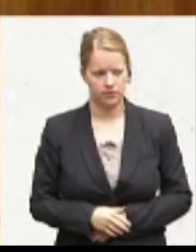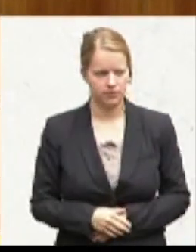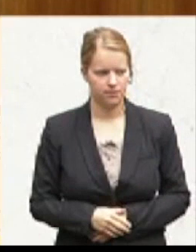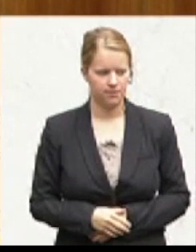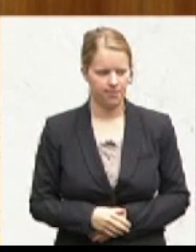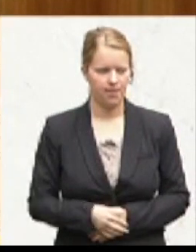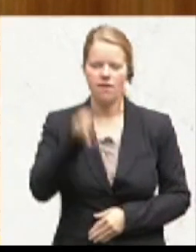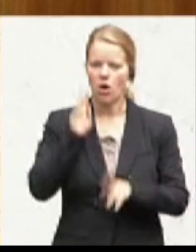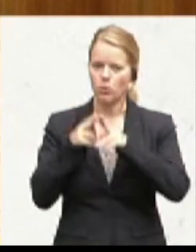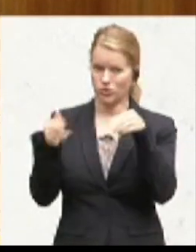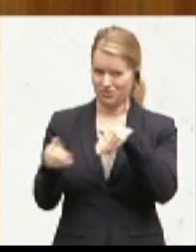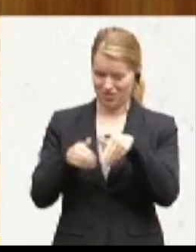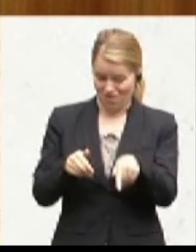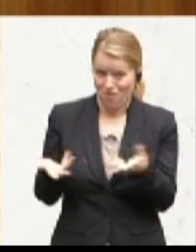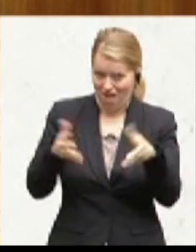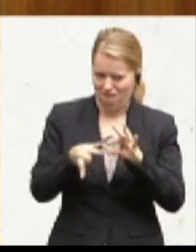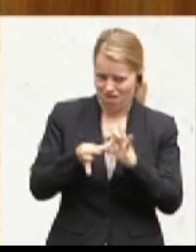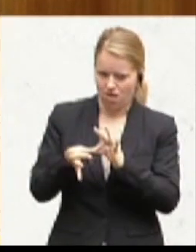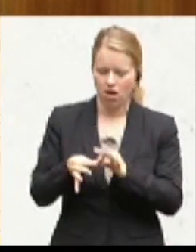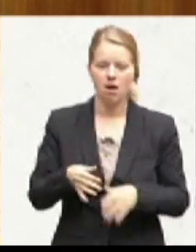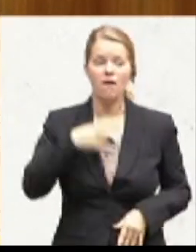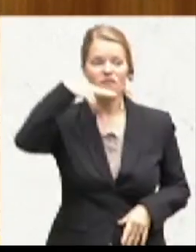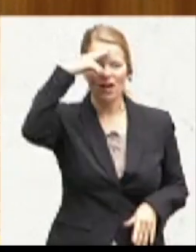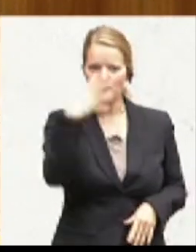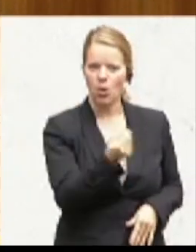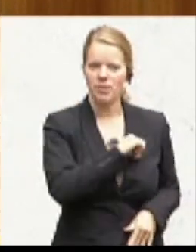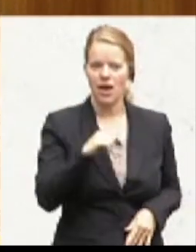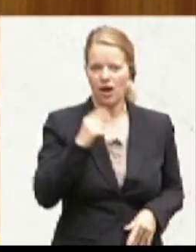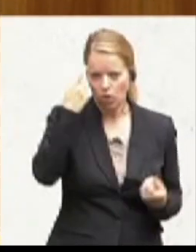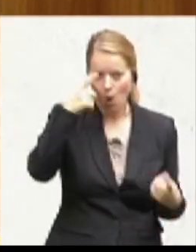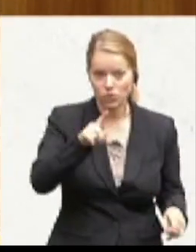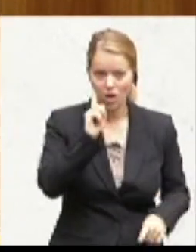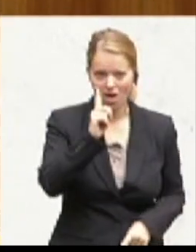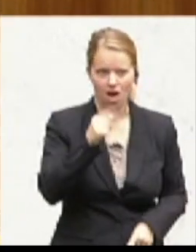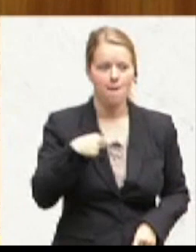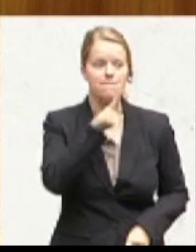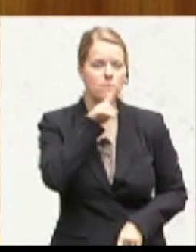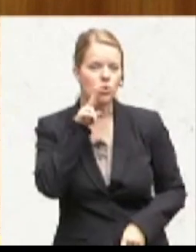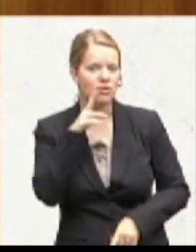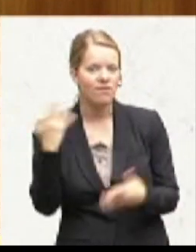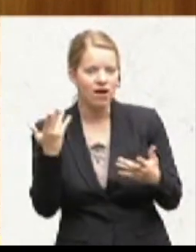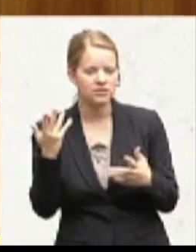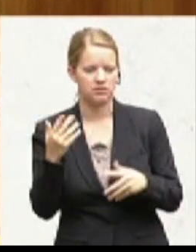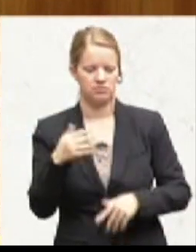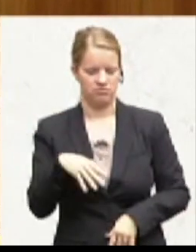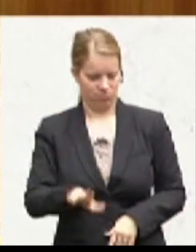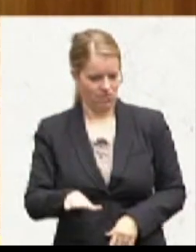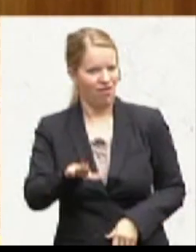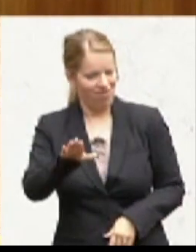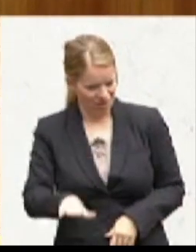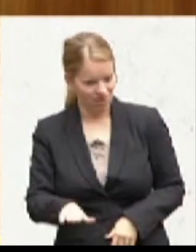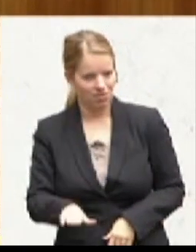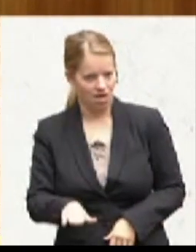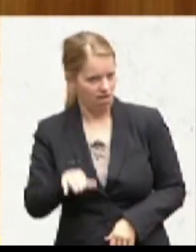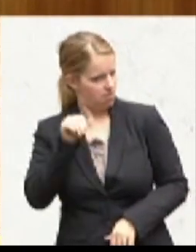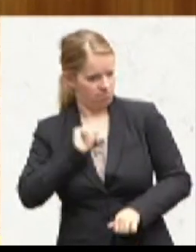diesem Fall. Der Vater bekommt vom Gericht die alleinige Absorge. Die Mutter verweigert jedoch dem Vater die Kinder. Zwei Jahre